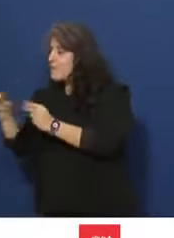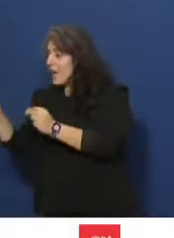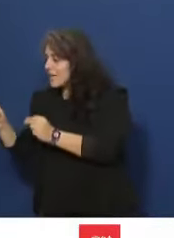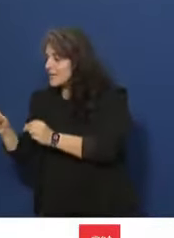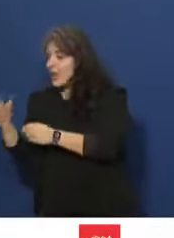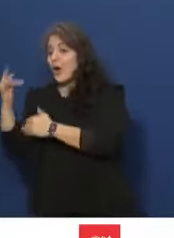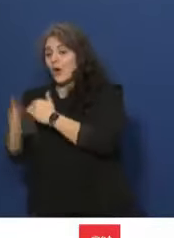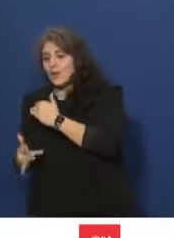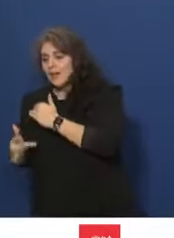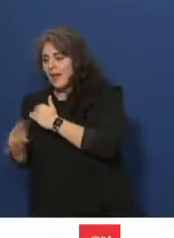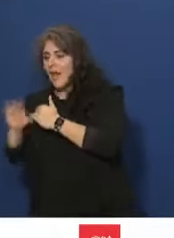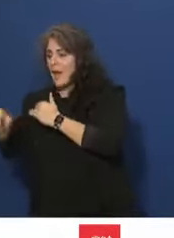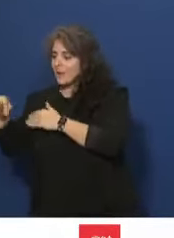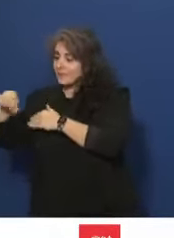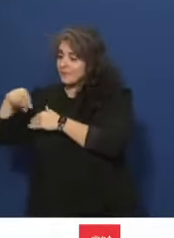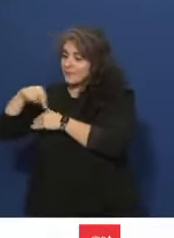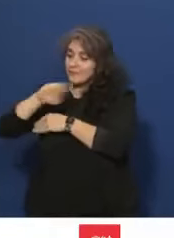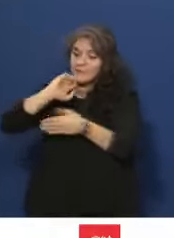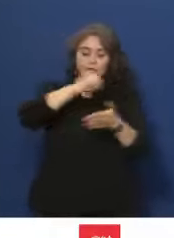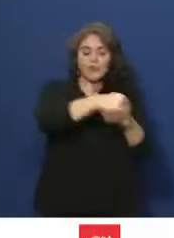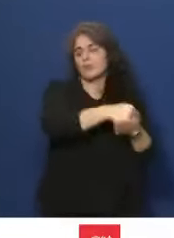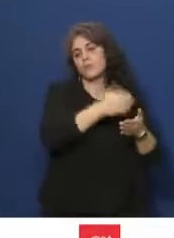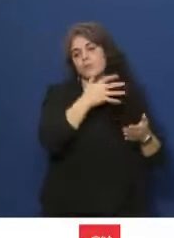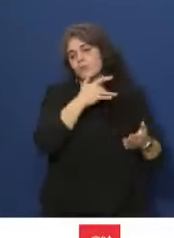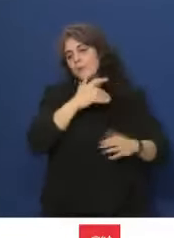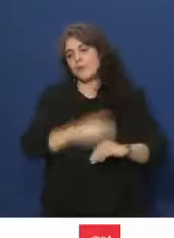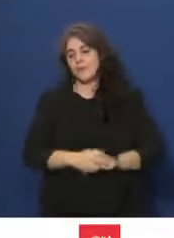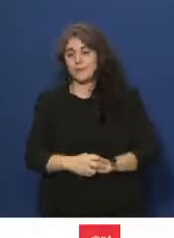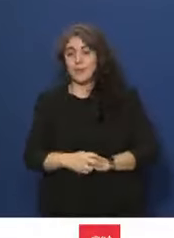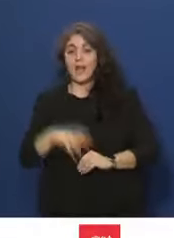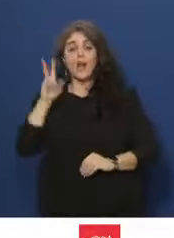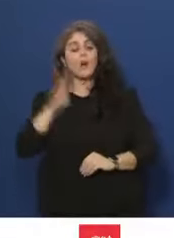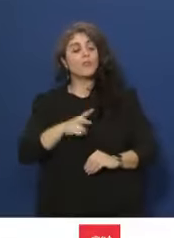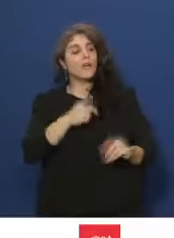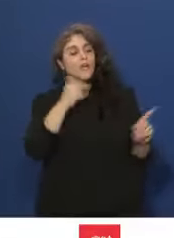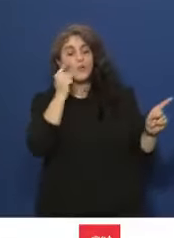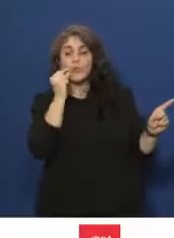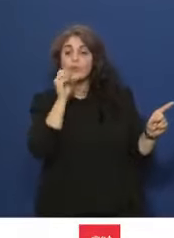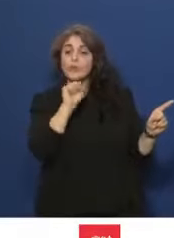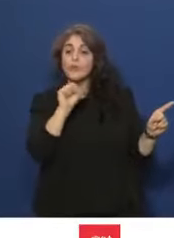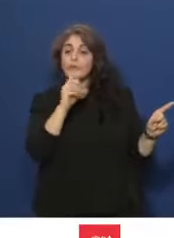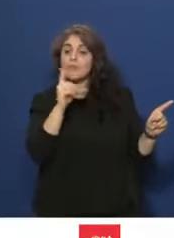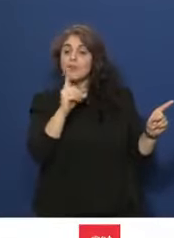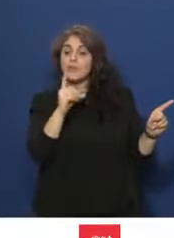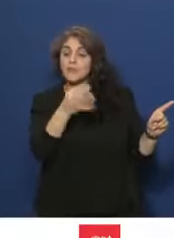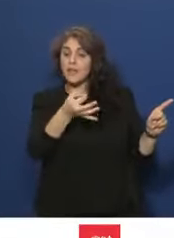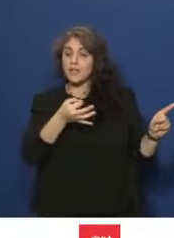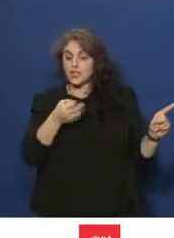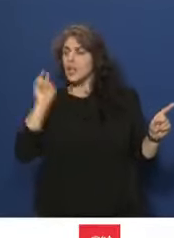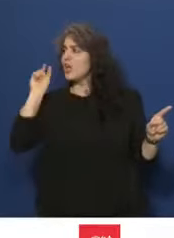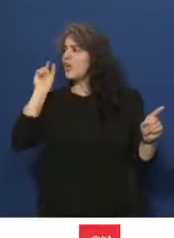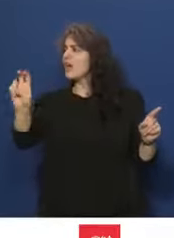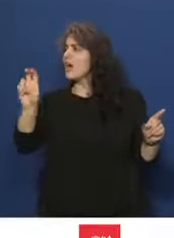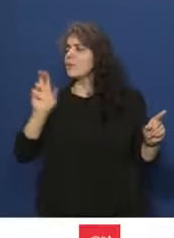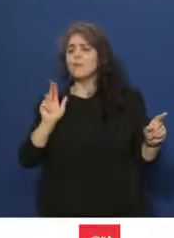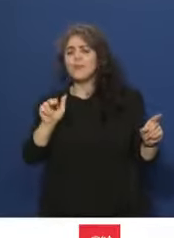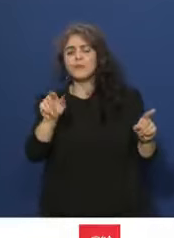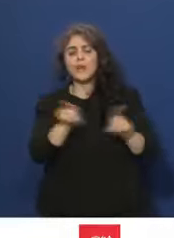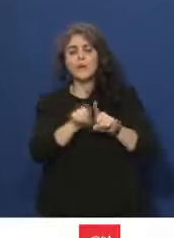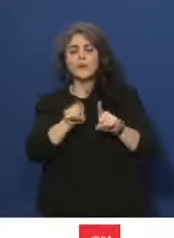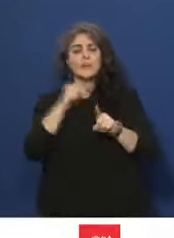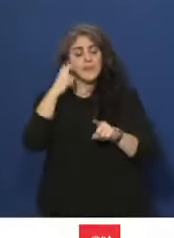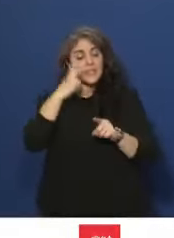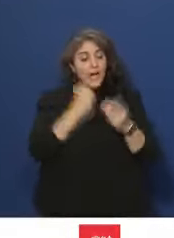Certes, à terme, comme l'a répété M. l'adjoint Stanislas d'Andiével, un tramway sillonnera nos rues et une nouvelle gare sera